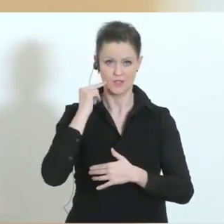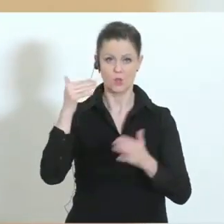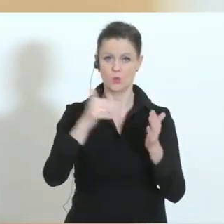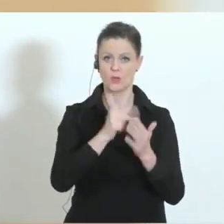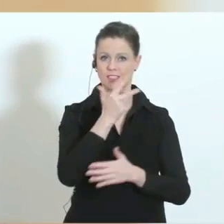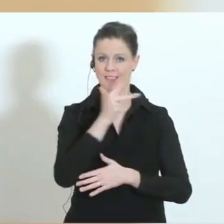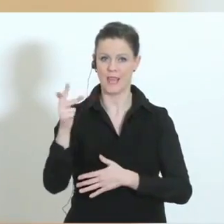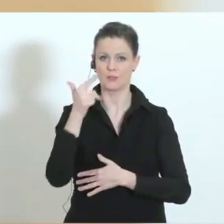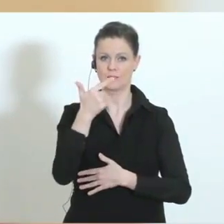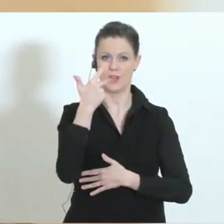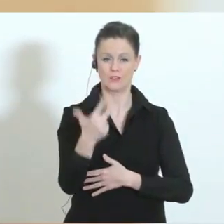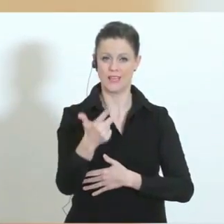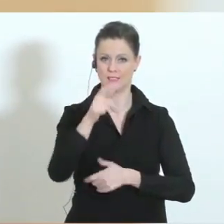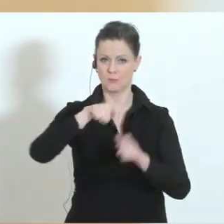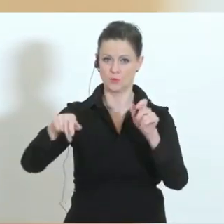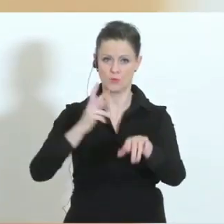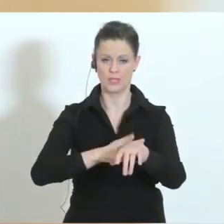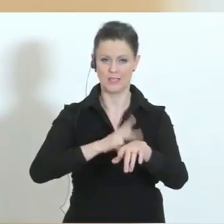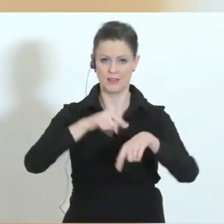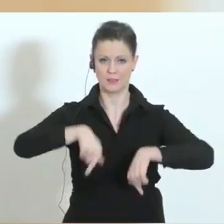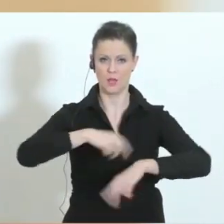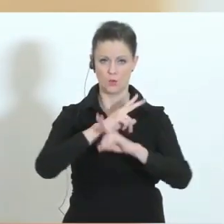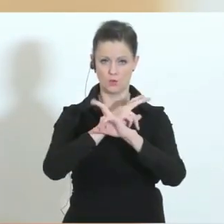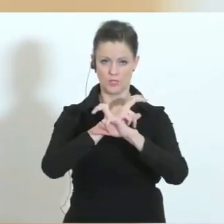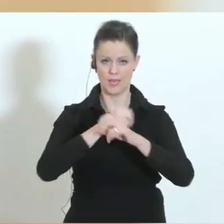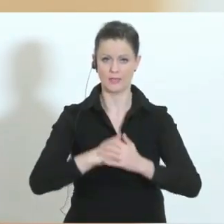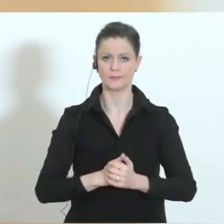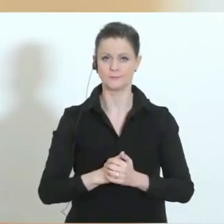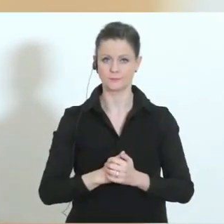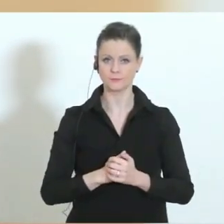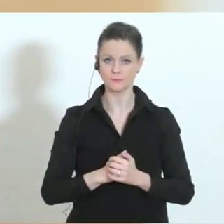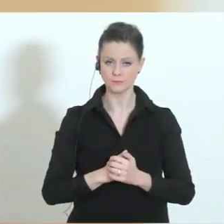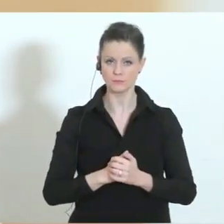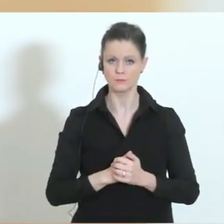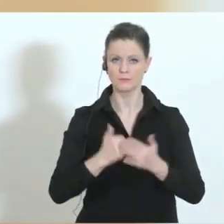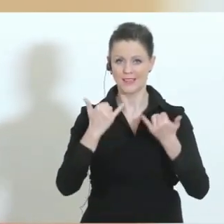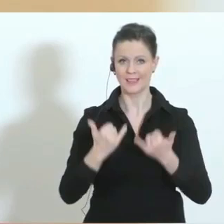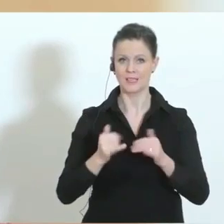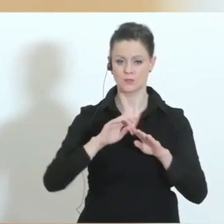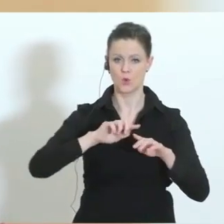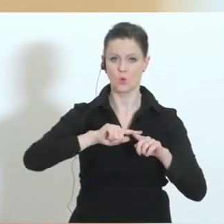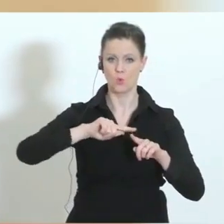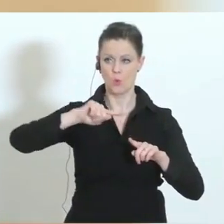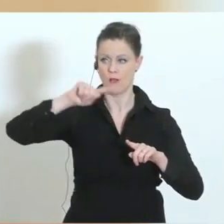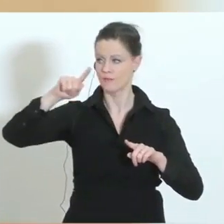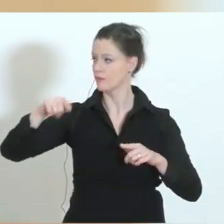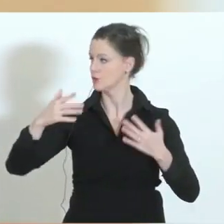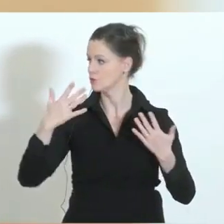.332 Erkrankungen in Österreich. Das ist die Kurve, was heißt 1